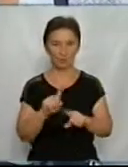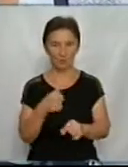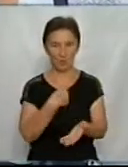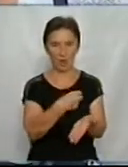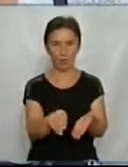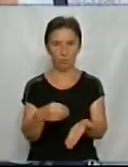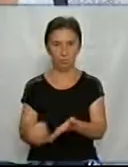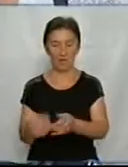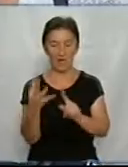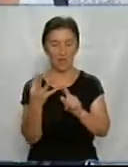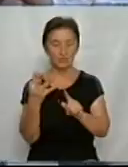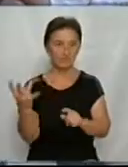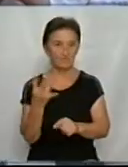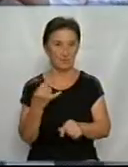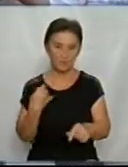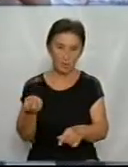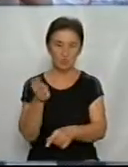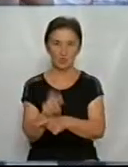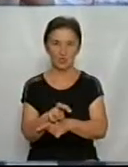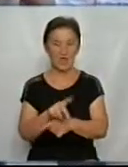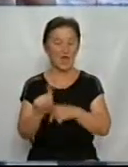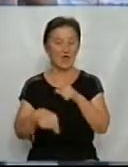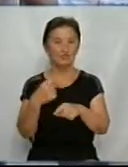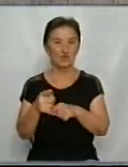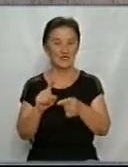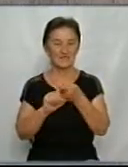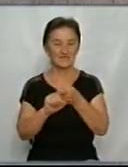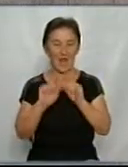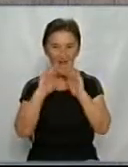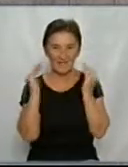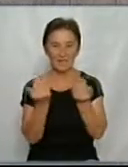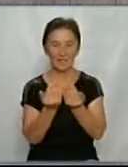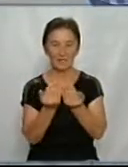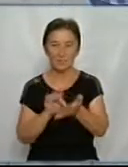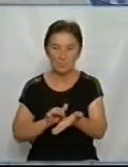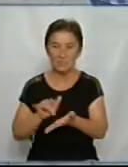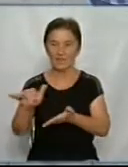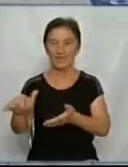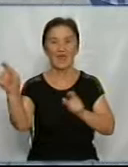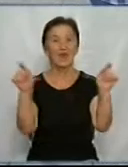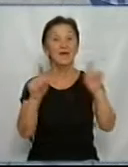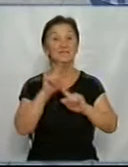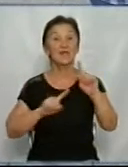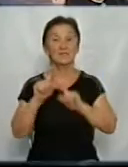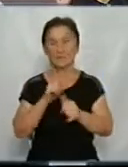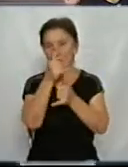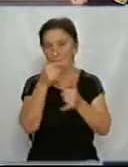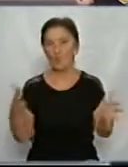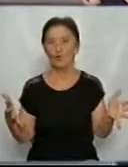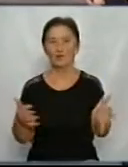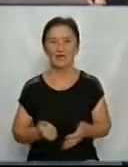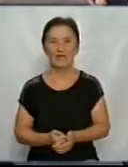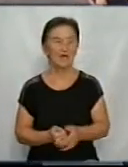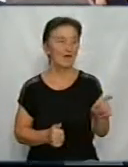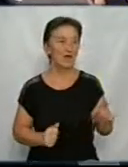Тому ми в четверте приходимо на сесію. Каже, через карантин на сесію піти не можуть. За порядком під час акції протесту слідкує поліція. Акція